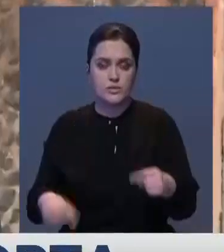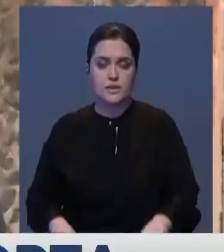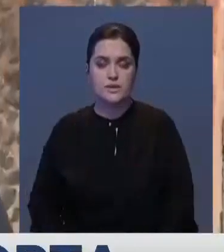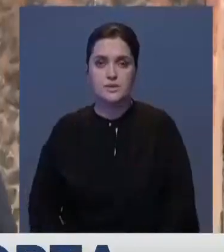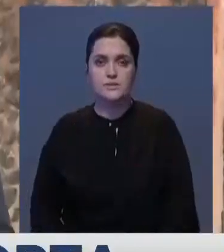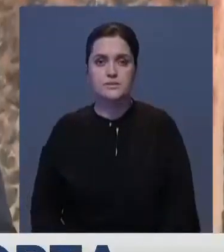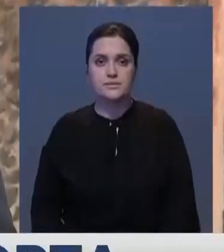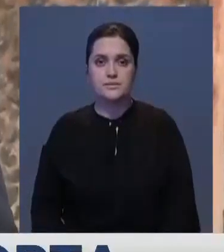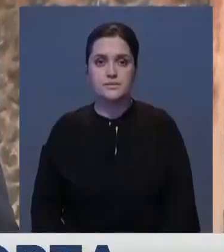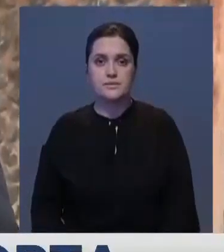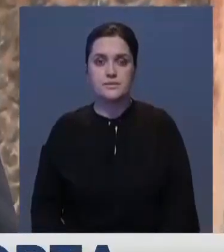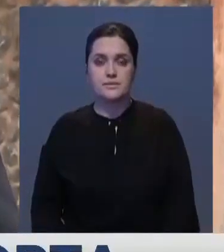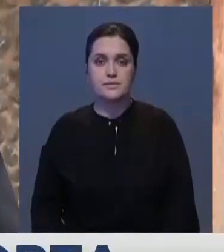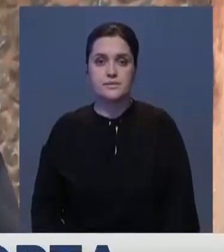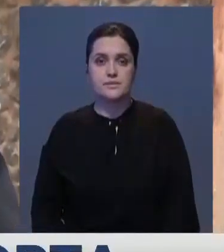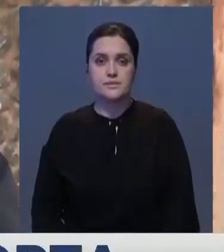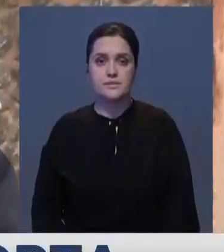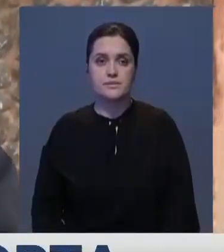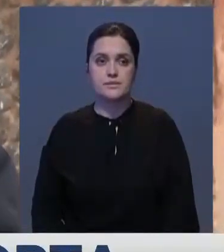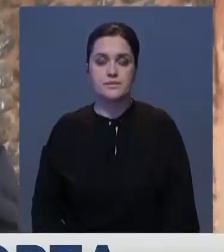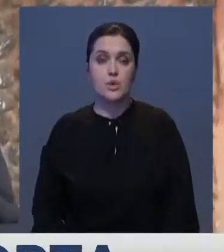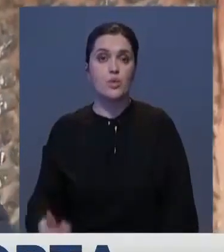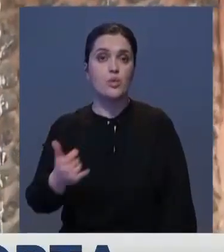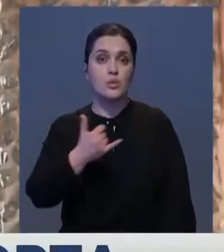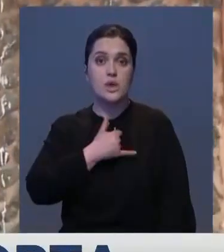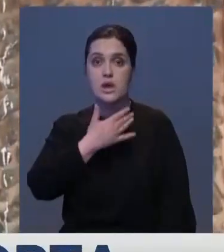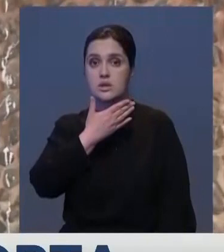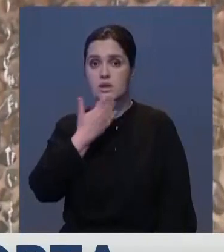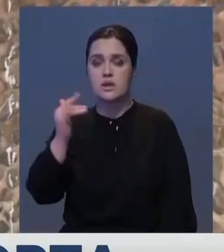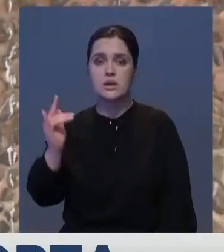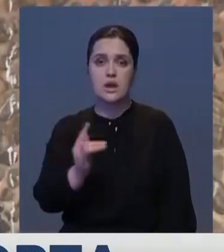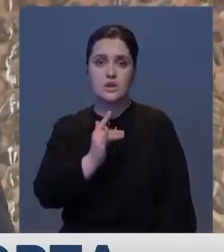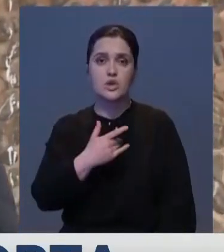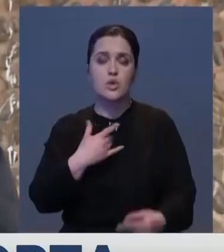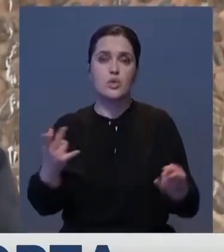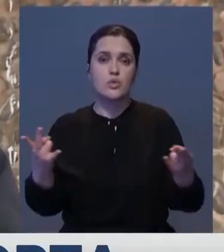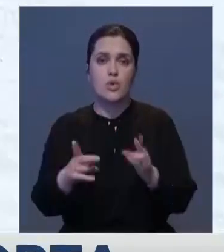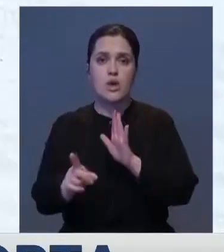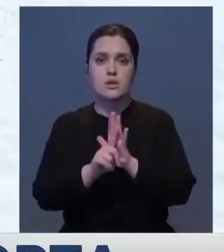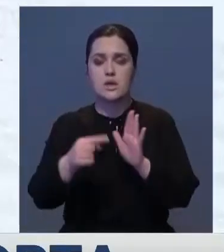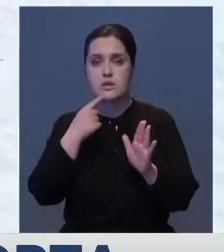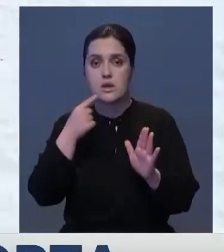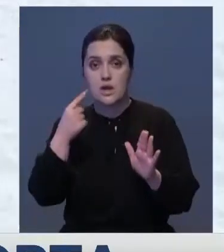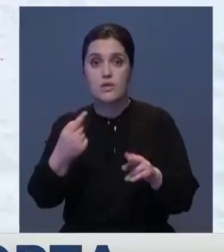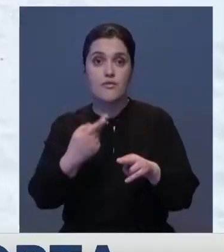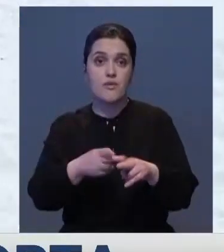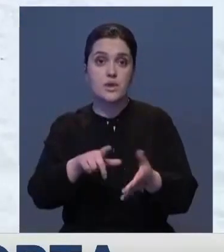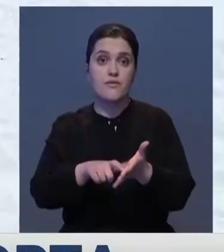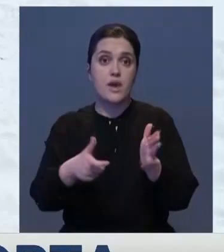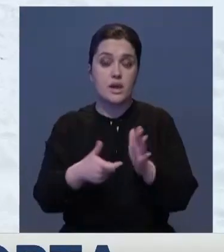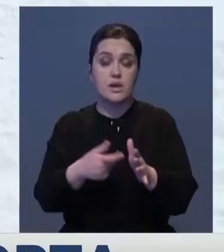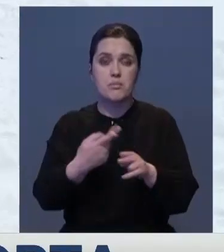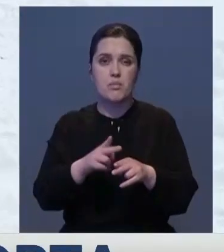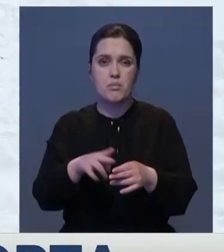У нас нету по дворе качелей, надо ходить далеко. В этом дворе хоккейный корт